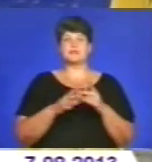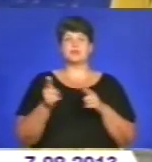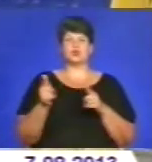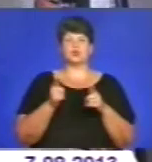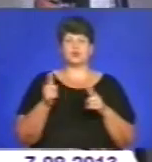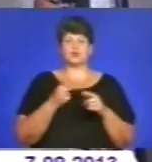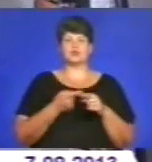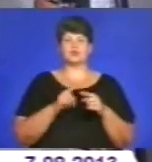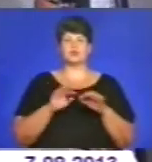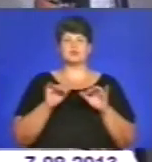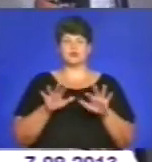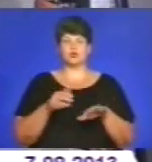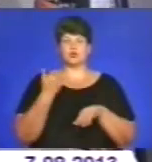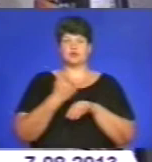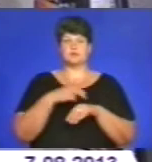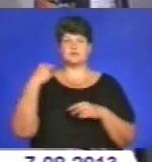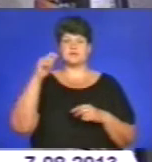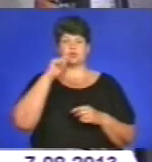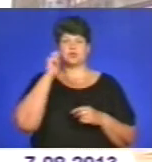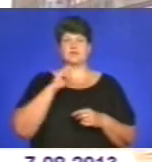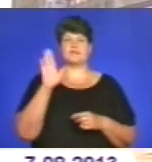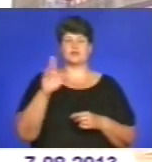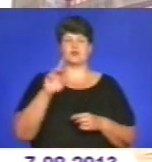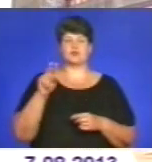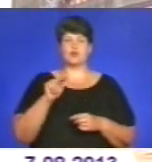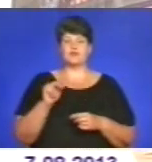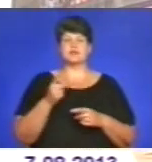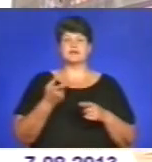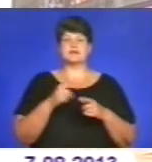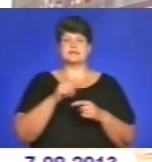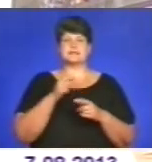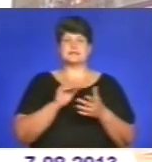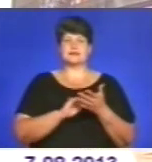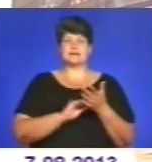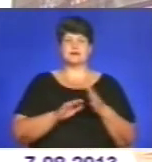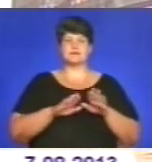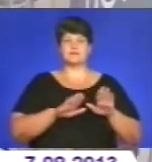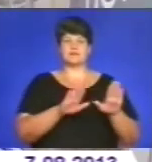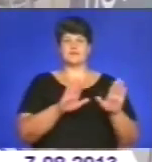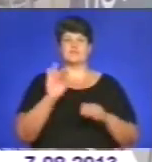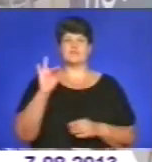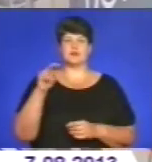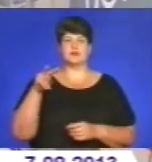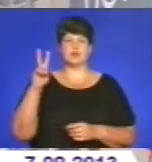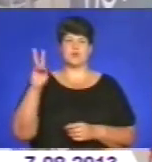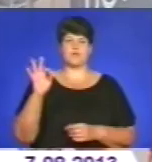проведення заходу очолив президент України Віктор Янукович. Секретарем став віце-прем'єр Олександр Вілкул.